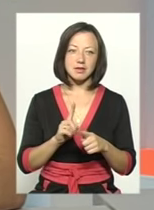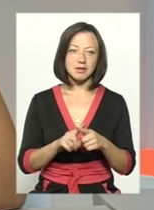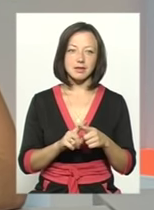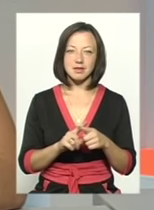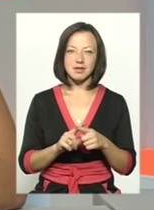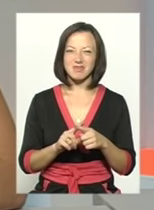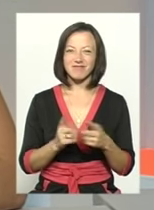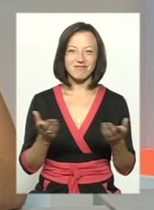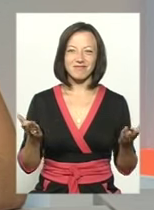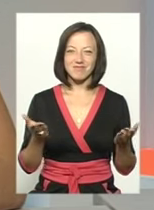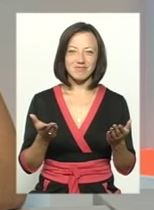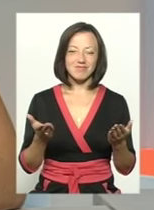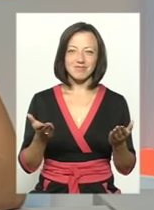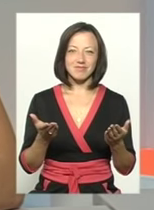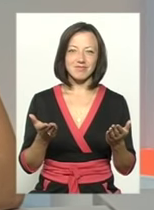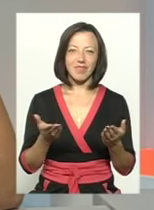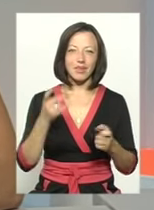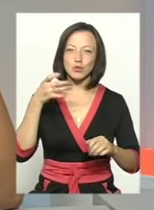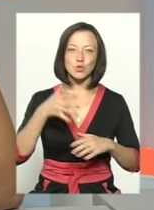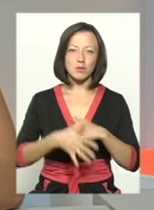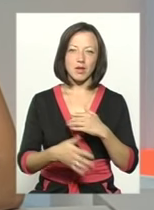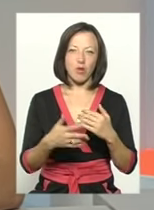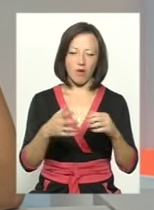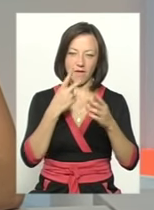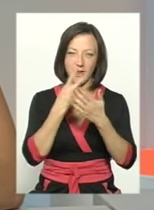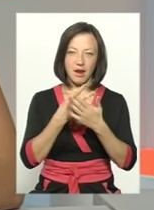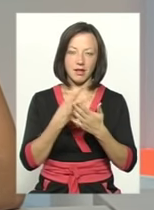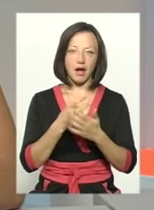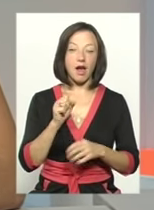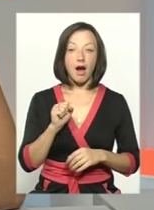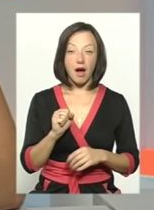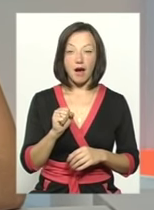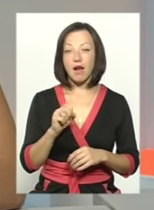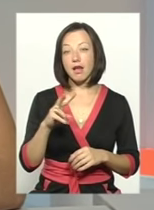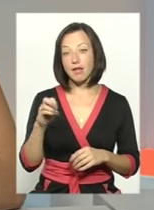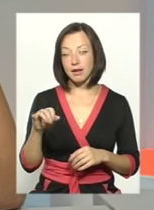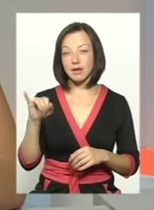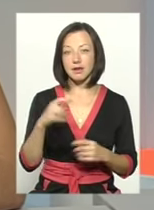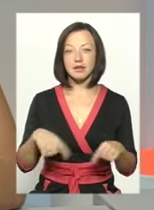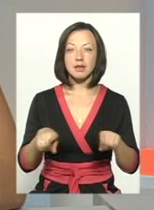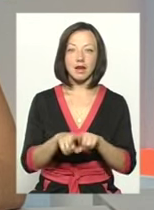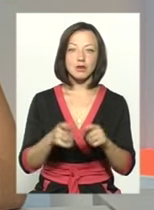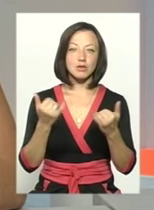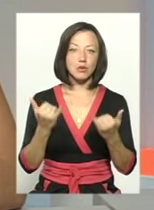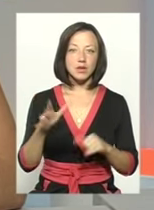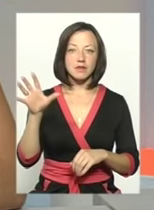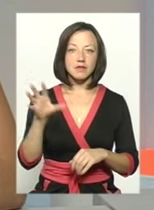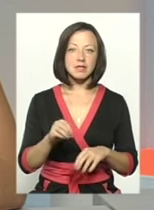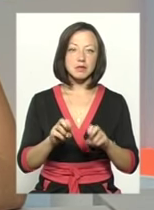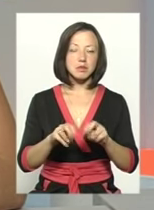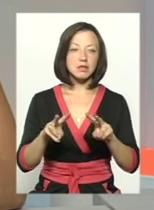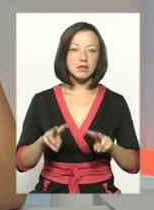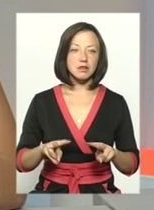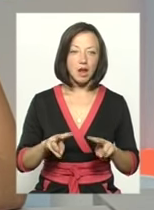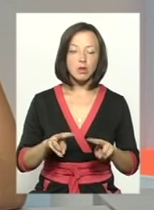що це не досить так зрозуміло виглядає. Але і так, сьогодні усі спеціалісти